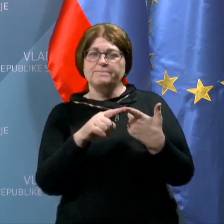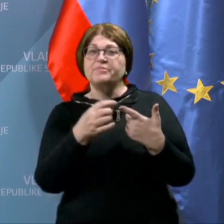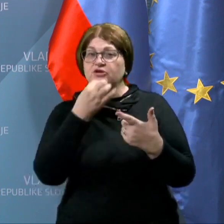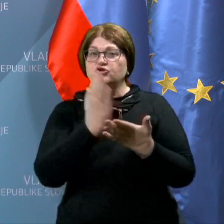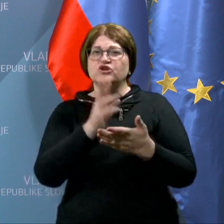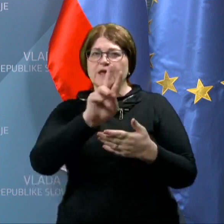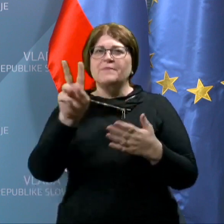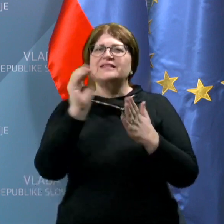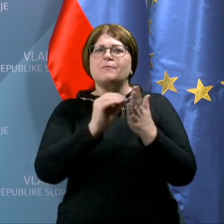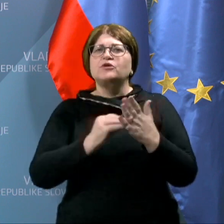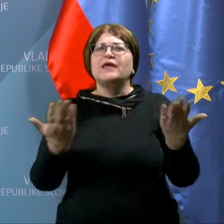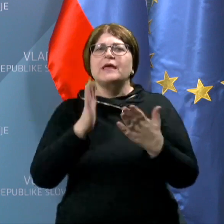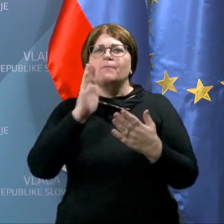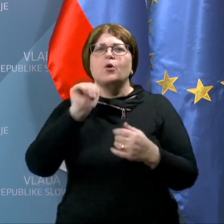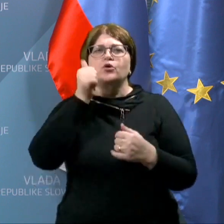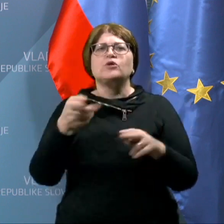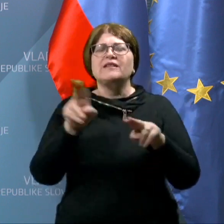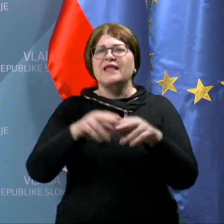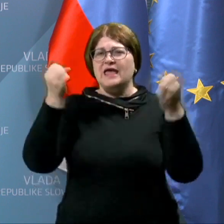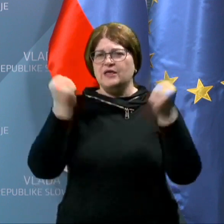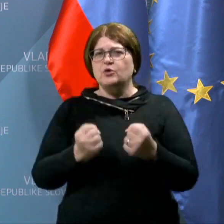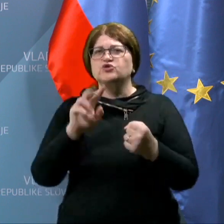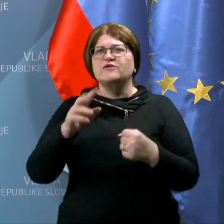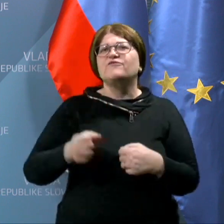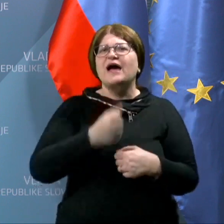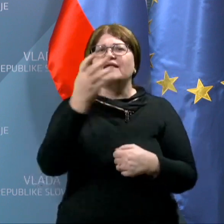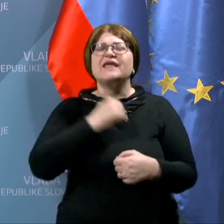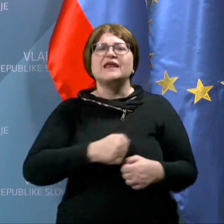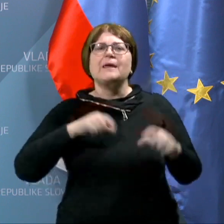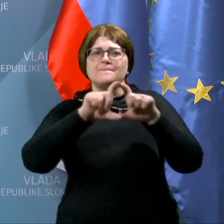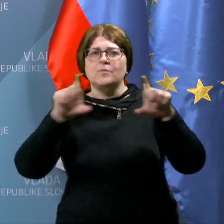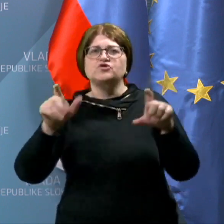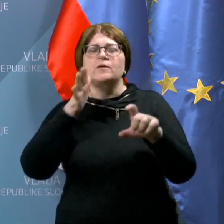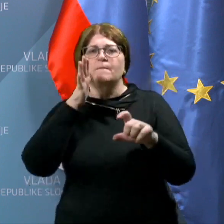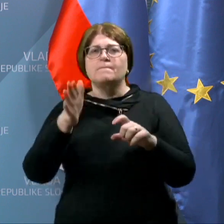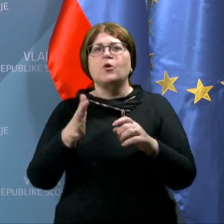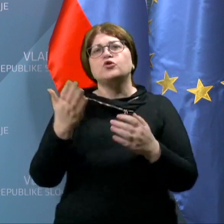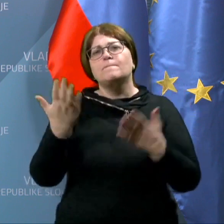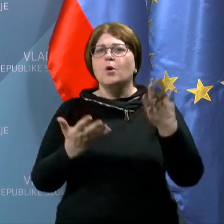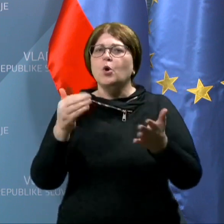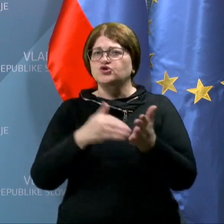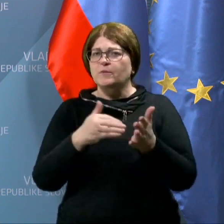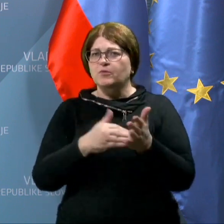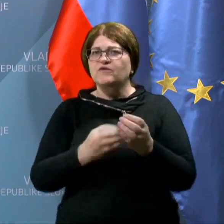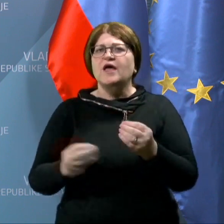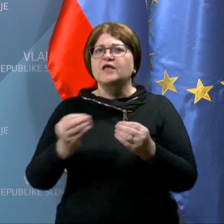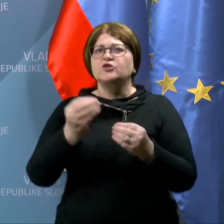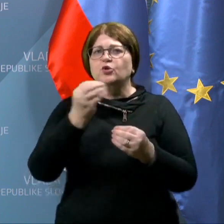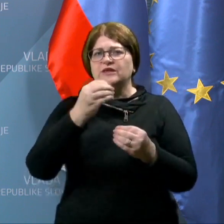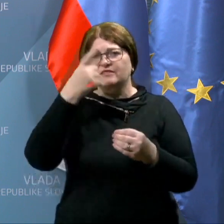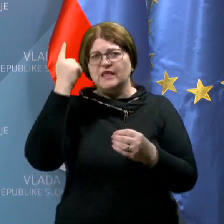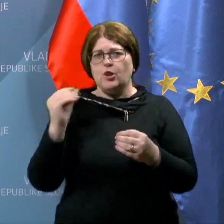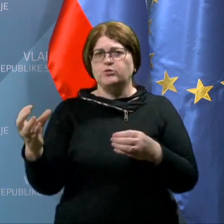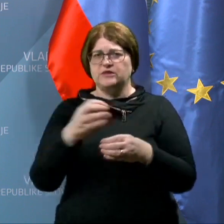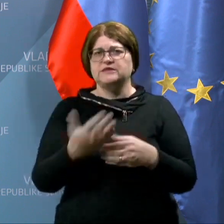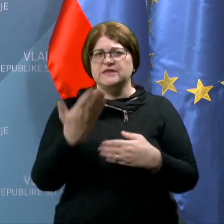če že imate podatke, kje bo jutri najhuje, v katerih bolnišnicah bodo mogoče potrebovali dodatne ekipe